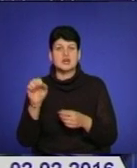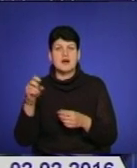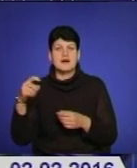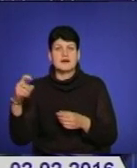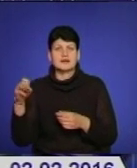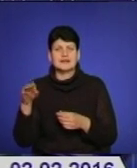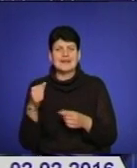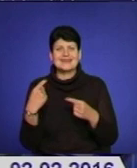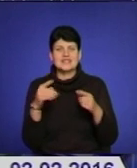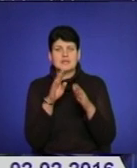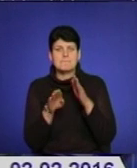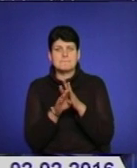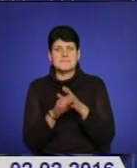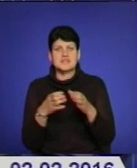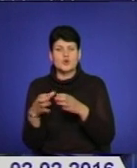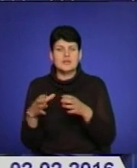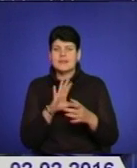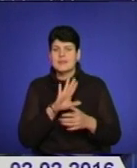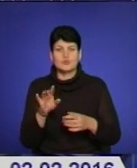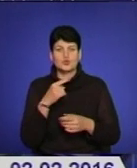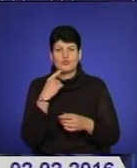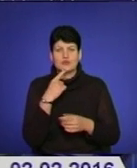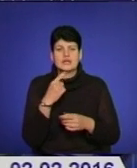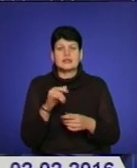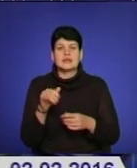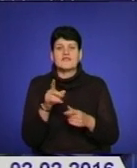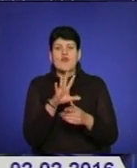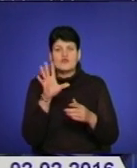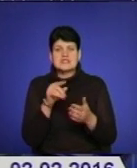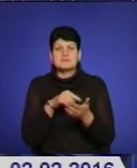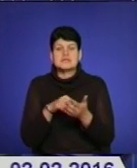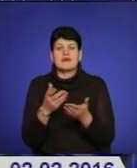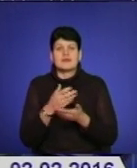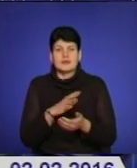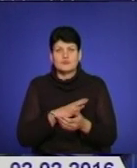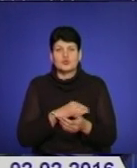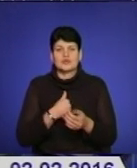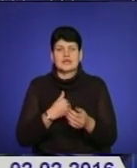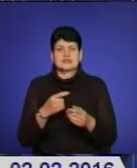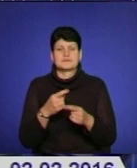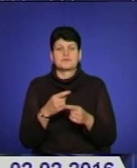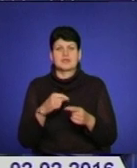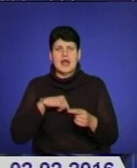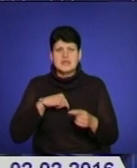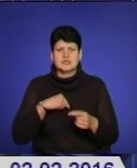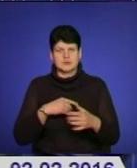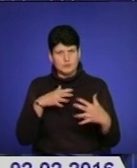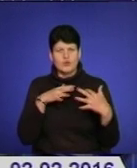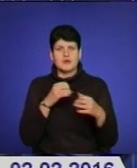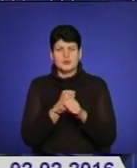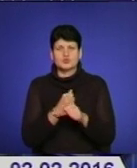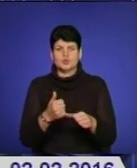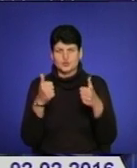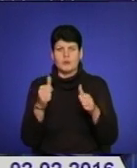підрозділи. Не буду називати наші війська, які ми відвідали. Настрій групи бойовий, працюють добре